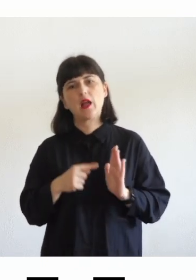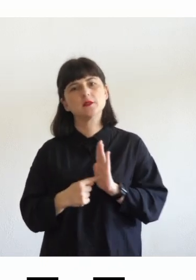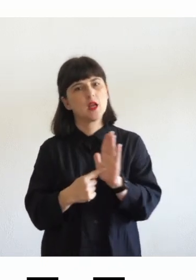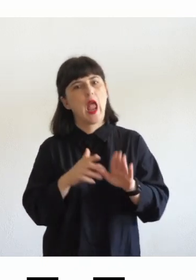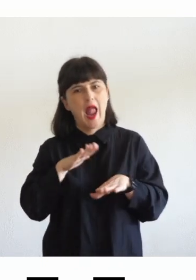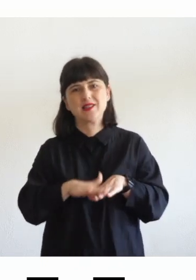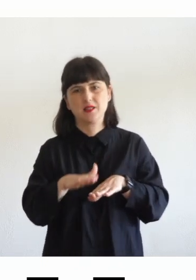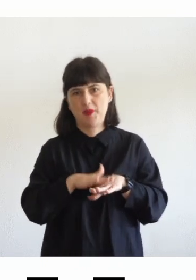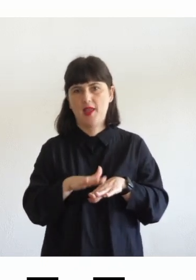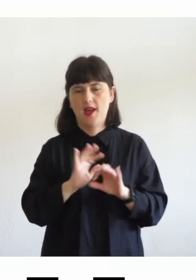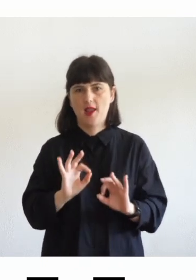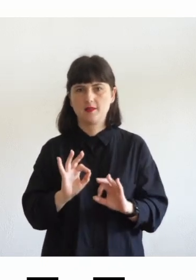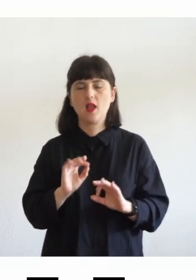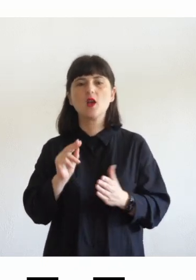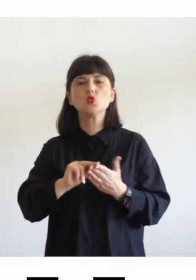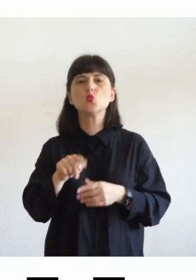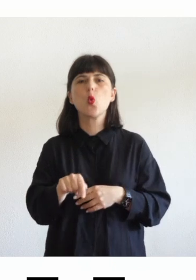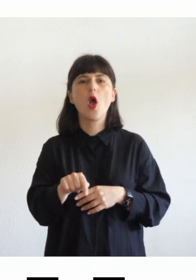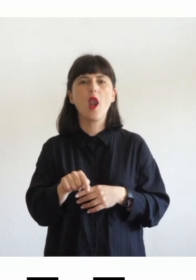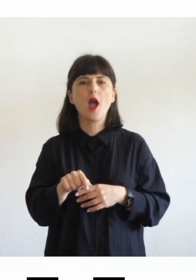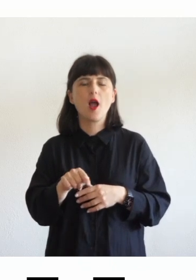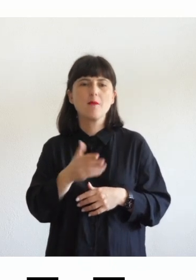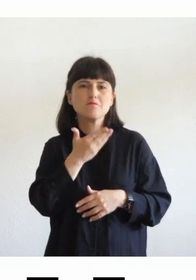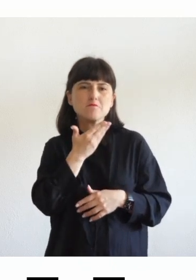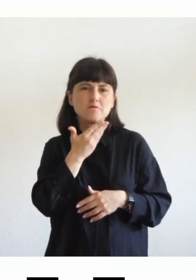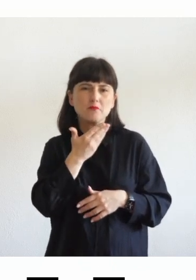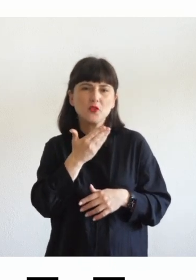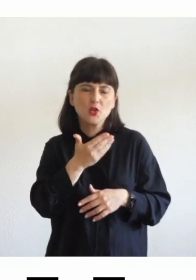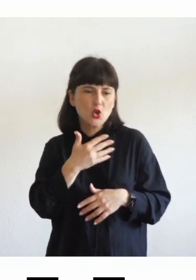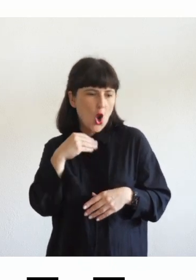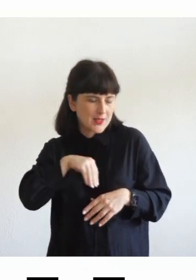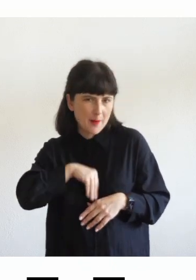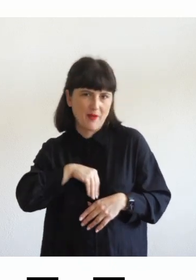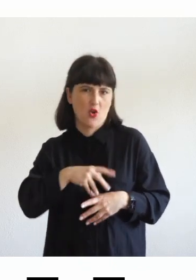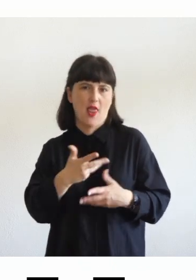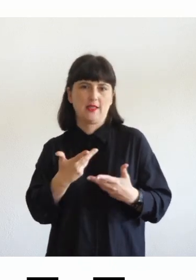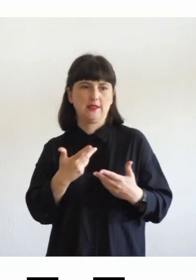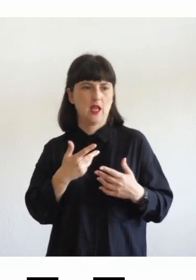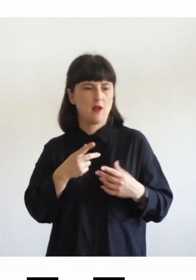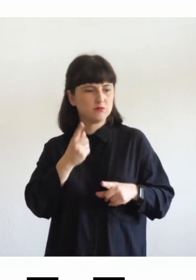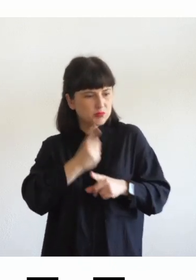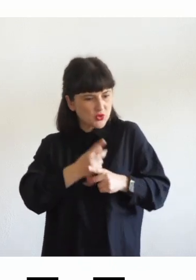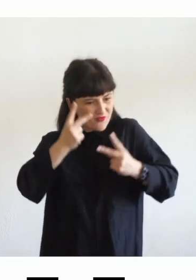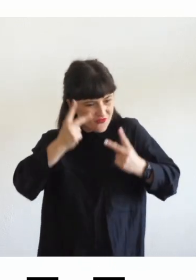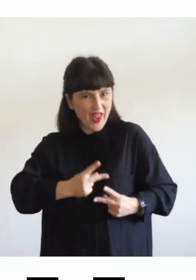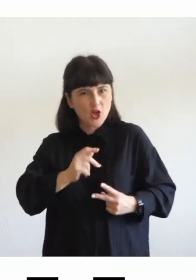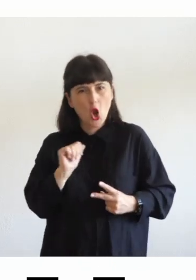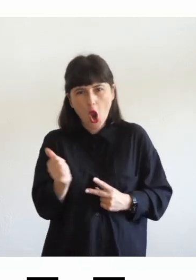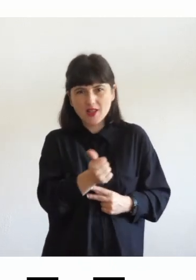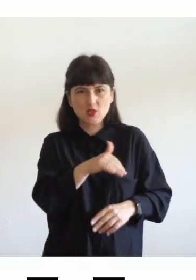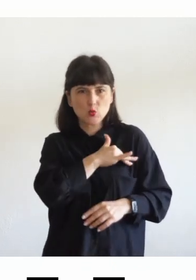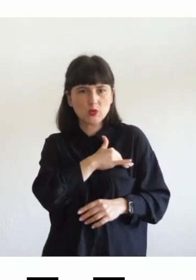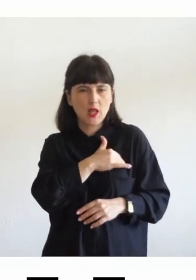esperienziale che nella scuola non c'è una completa consapevolezza dei bisogni veri di ogni singolo